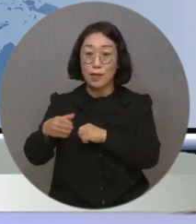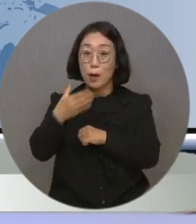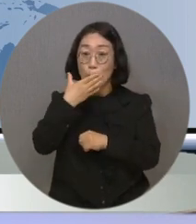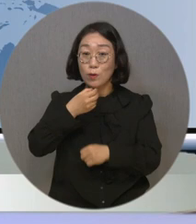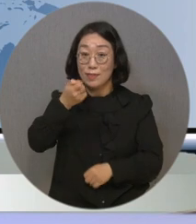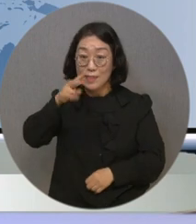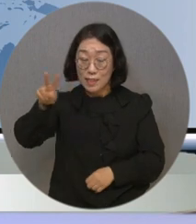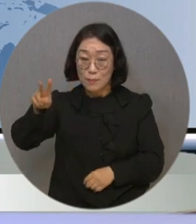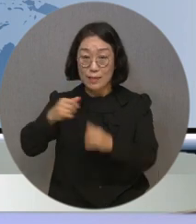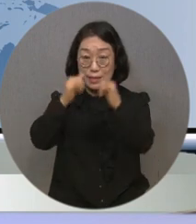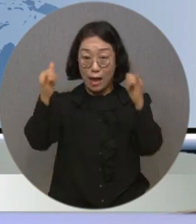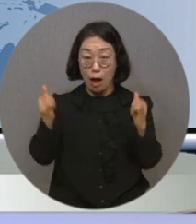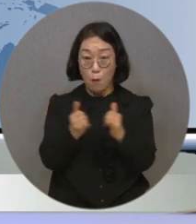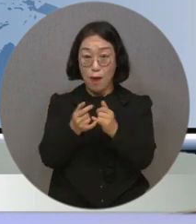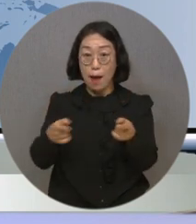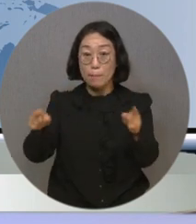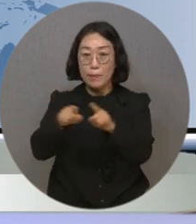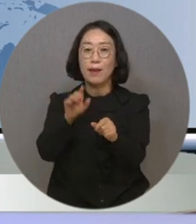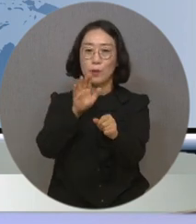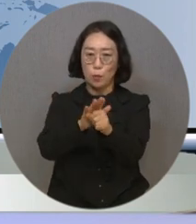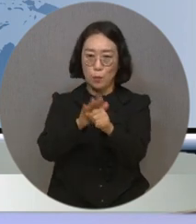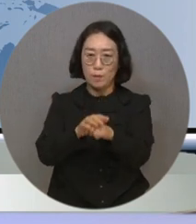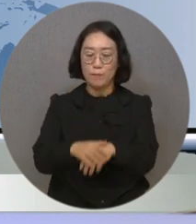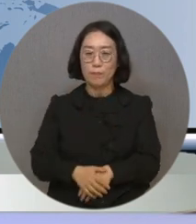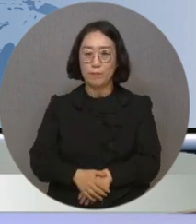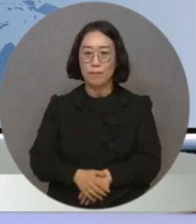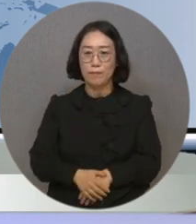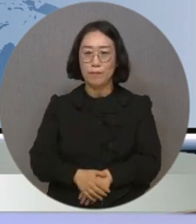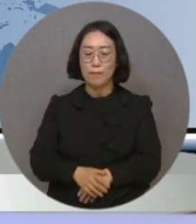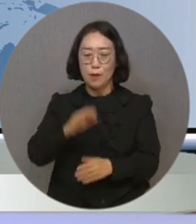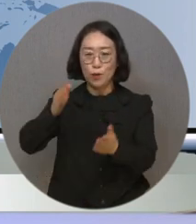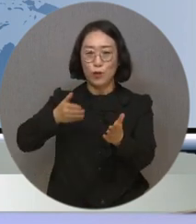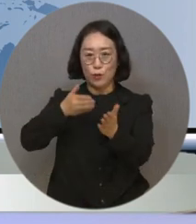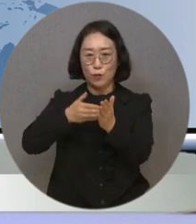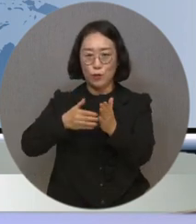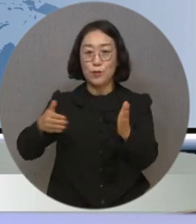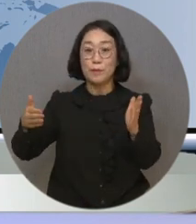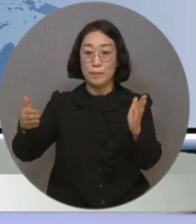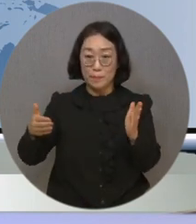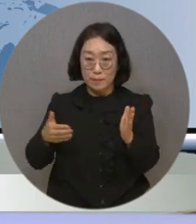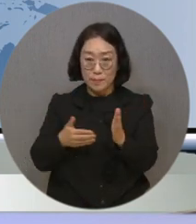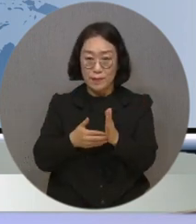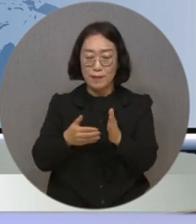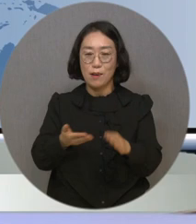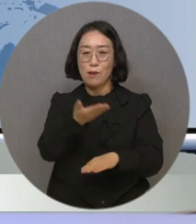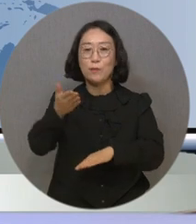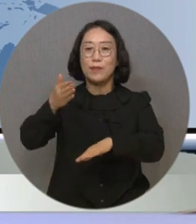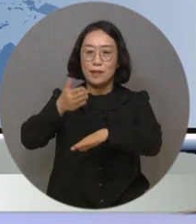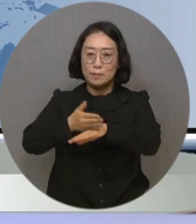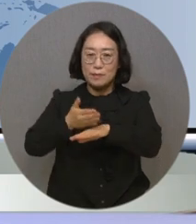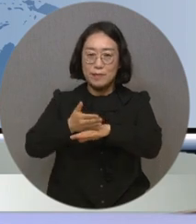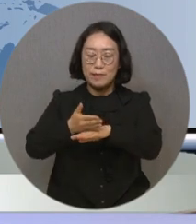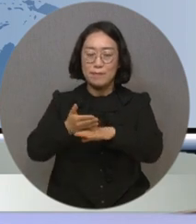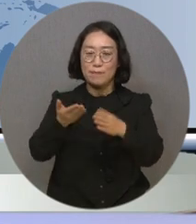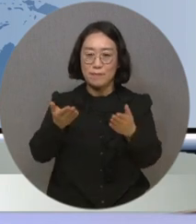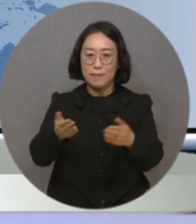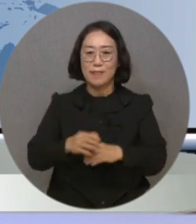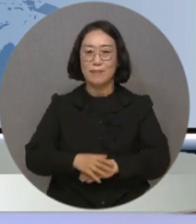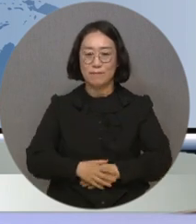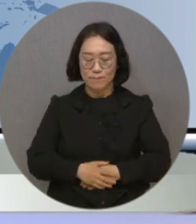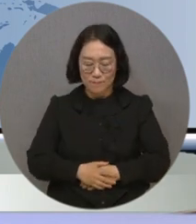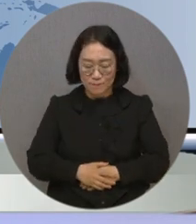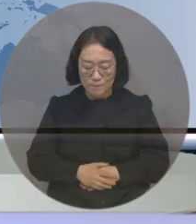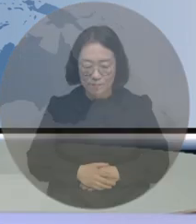사회 변화에 항상 함께하겠습니다. 이상 WBC 복제TV 뉴스 24를 마칩니다. 시청해주신 여러분 고맙습니다.